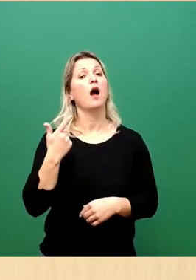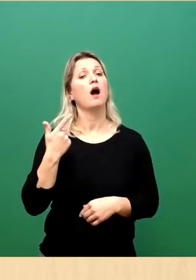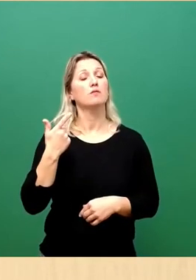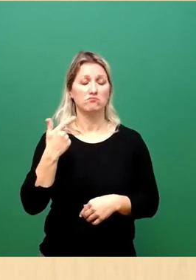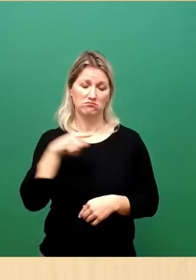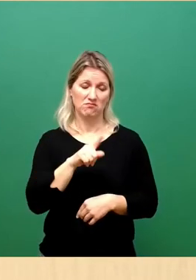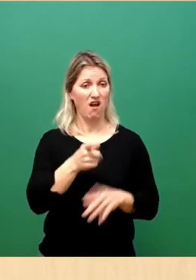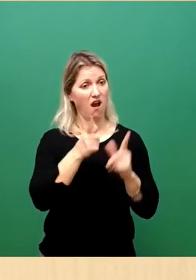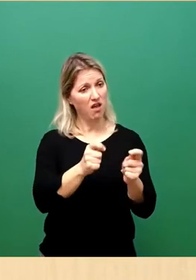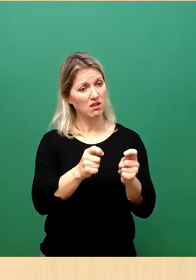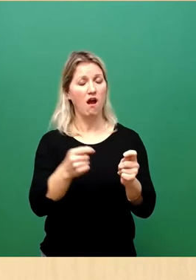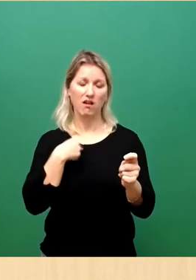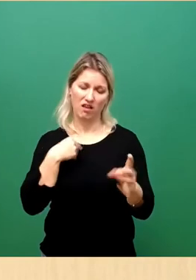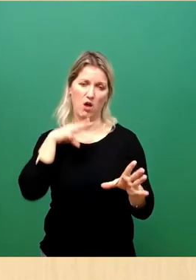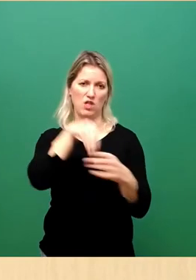Unterstützung.